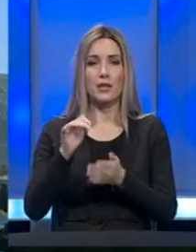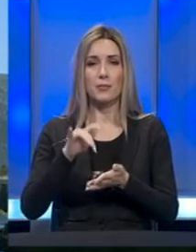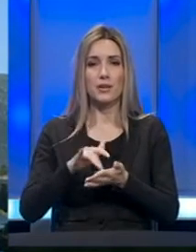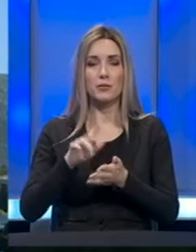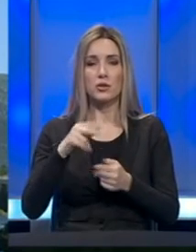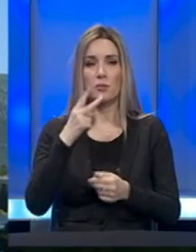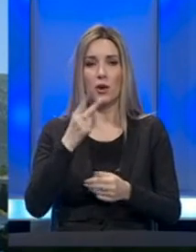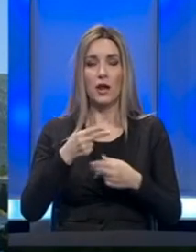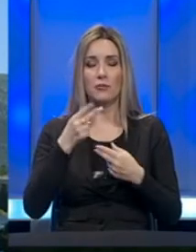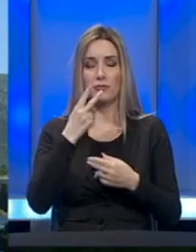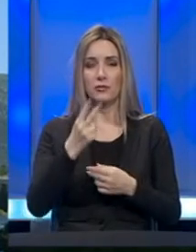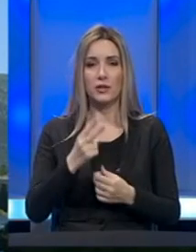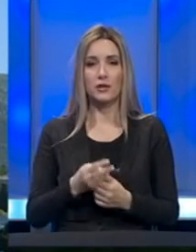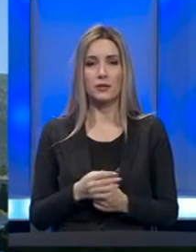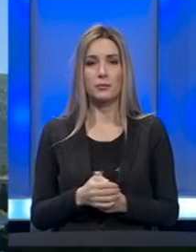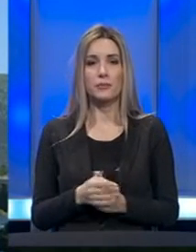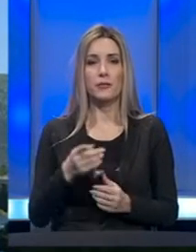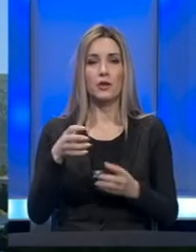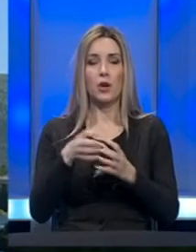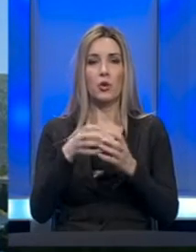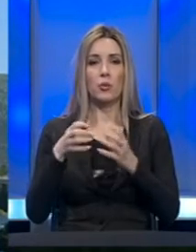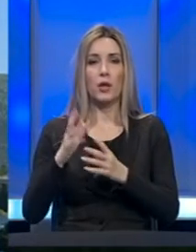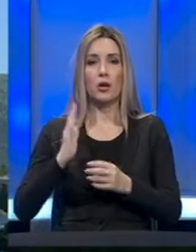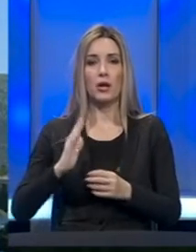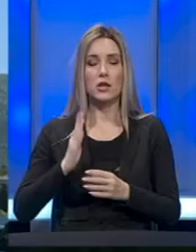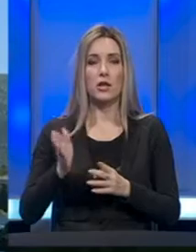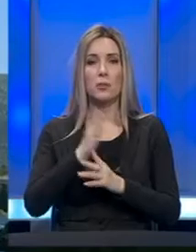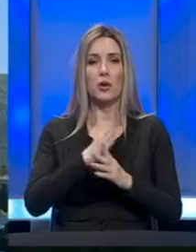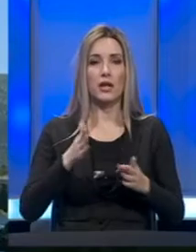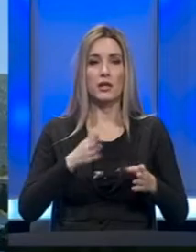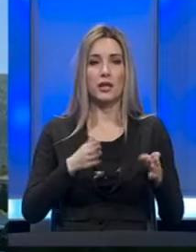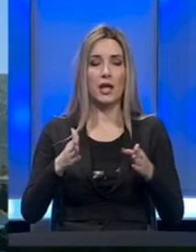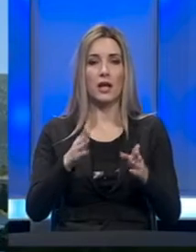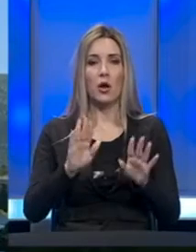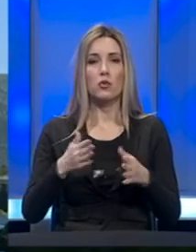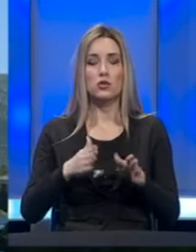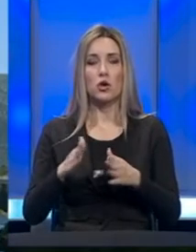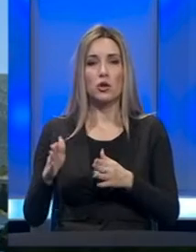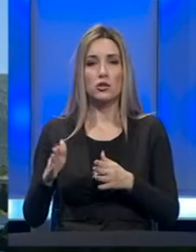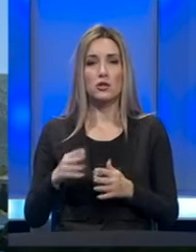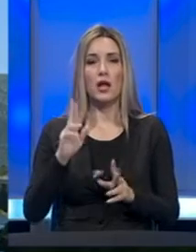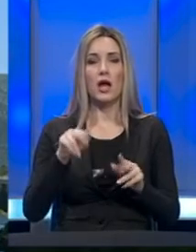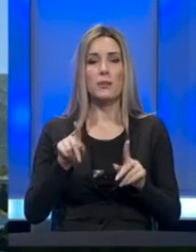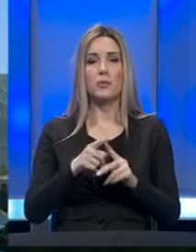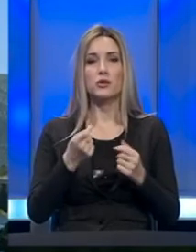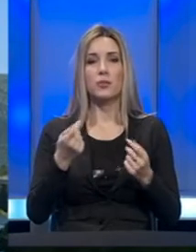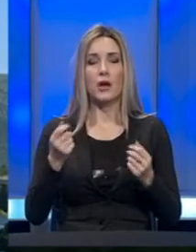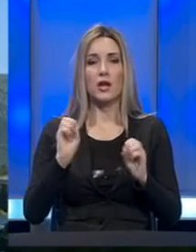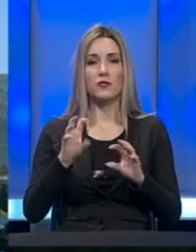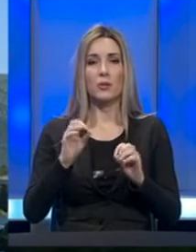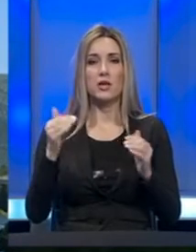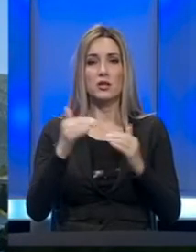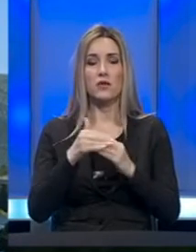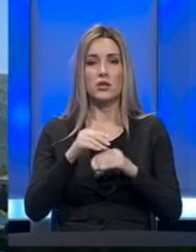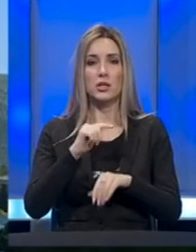sam mogla lično posvjedočiti, se okupljaju građani pored rijeka uz Roštilja, a evo imamo i par informacija i u